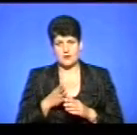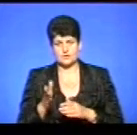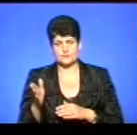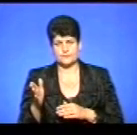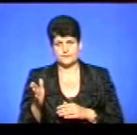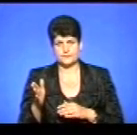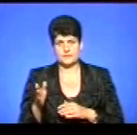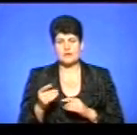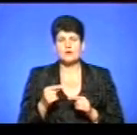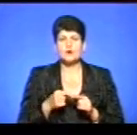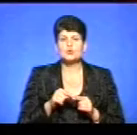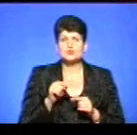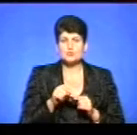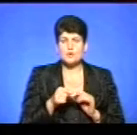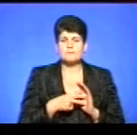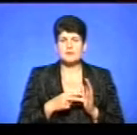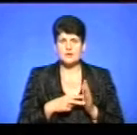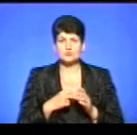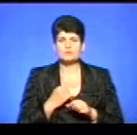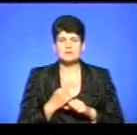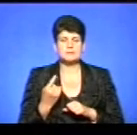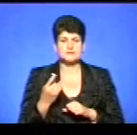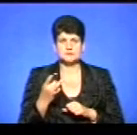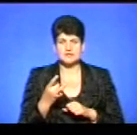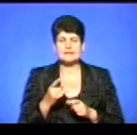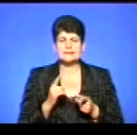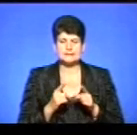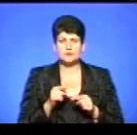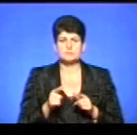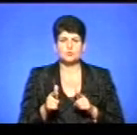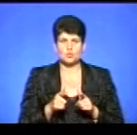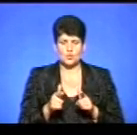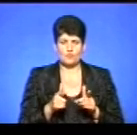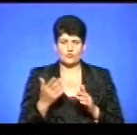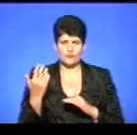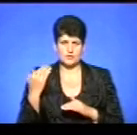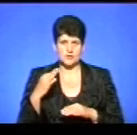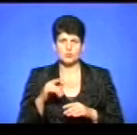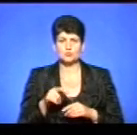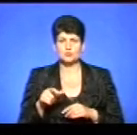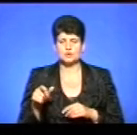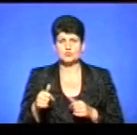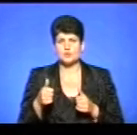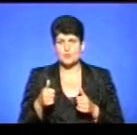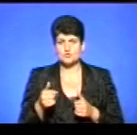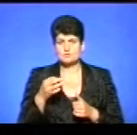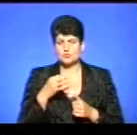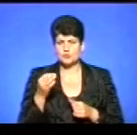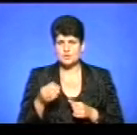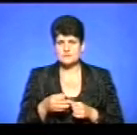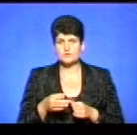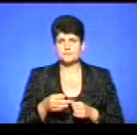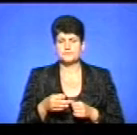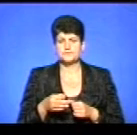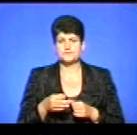Такого плану петиція робилася вперше, тому що дійсно її підготовлювали люди з хорошим досвідом. Якраз